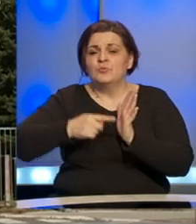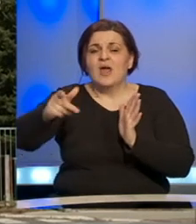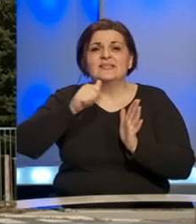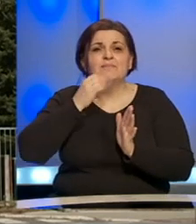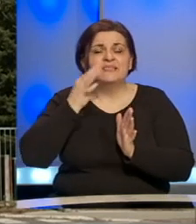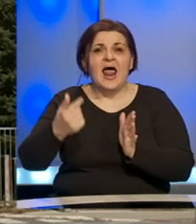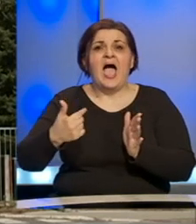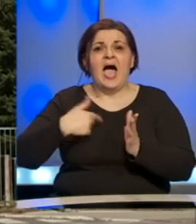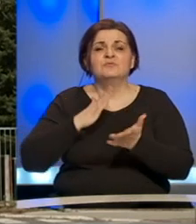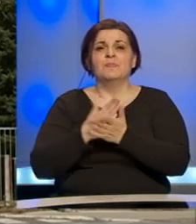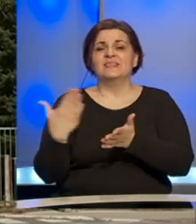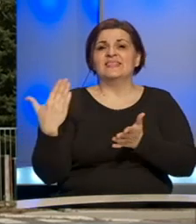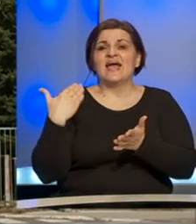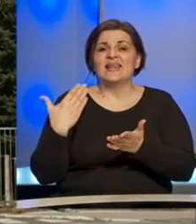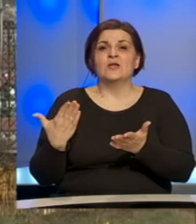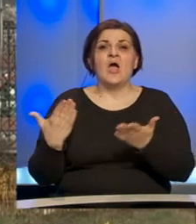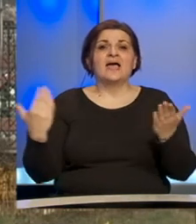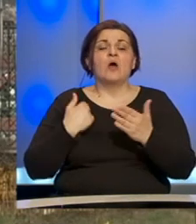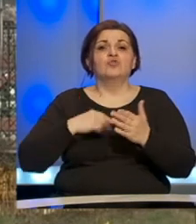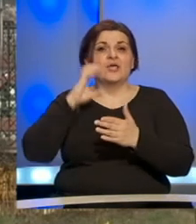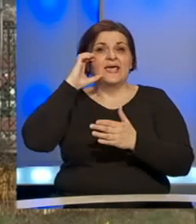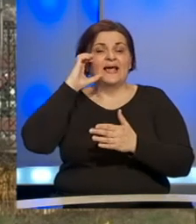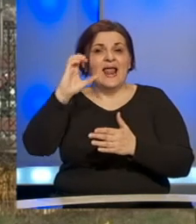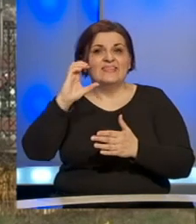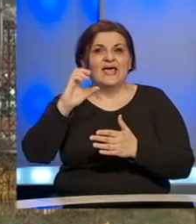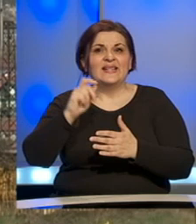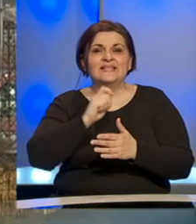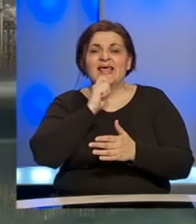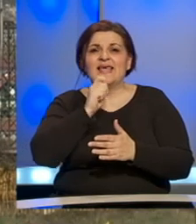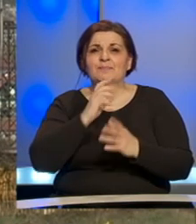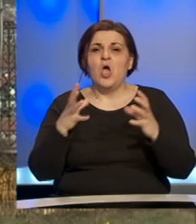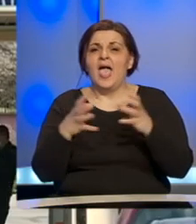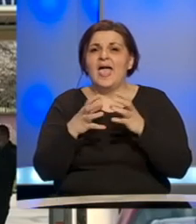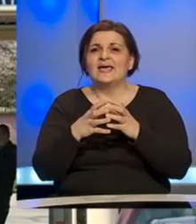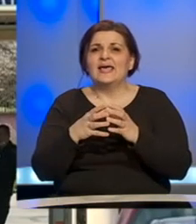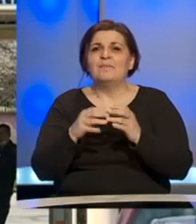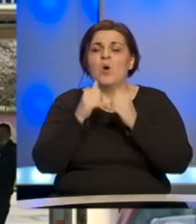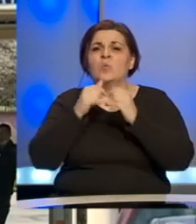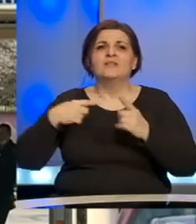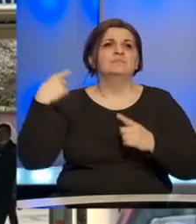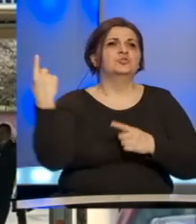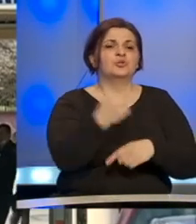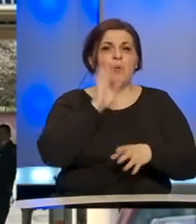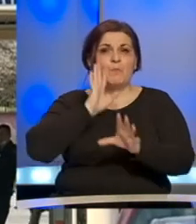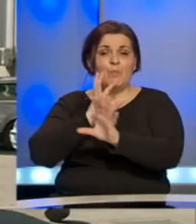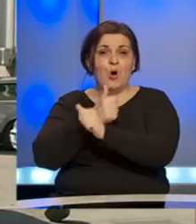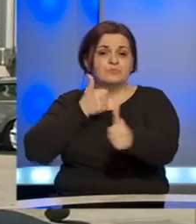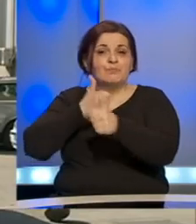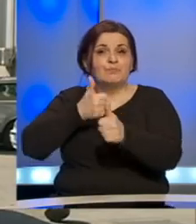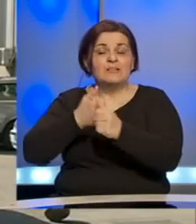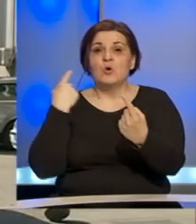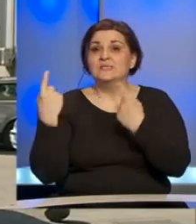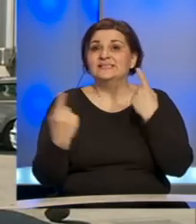ćemo svakako biti na terenu i kao što su naši gledalci navikli reporterske ekipe su u gradovima širom Bosne i Hercegovine pratimo